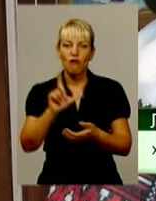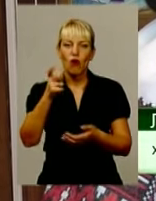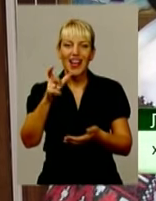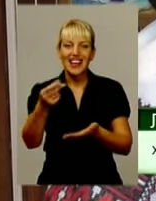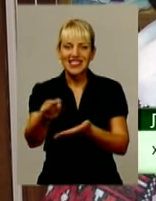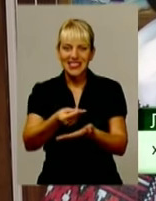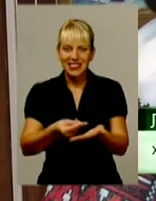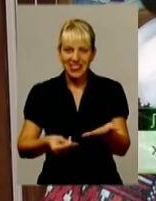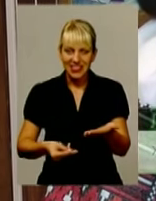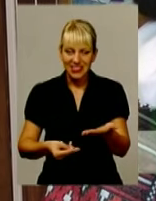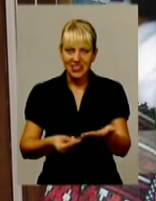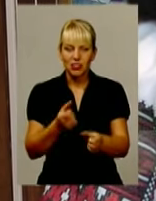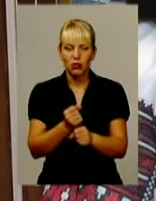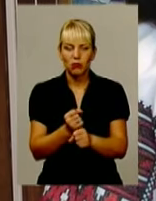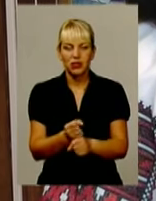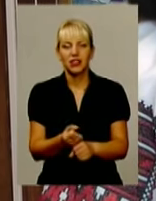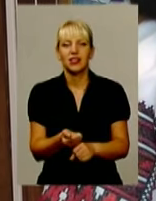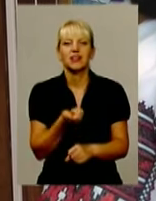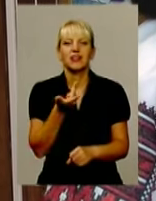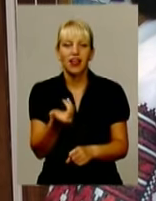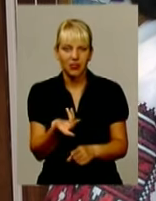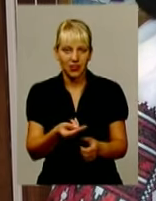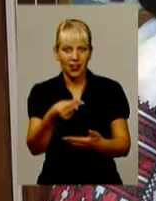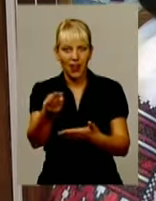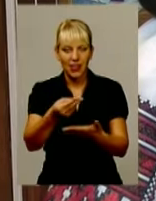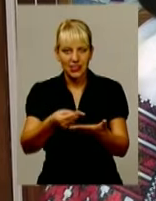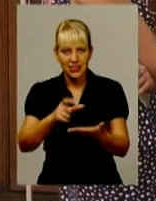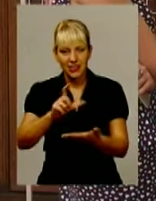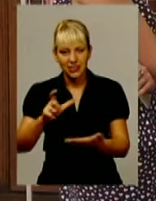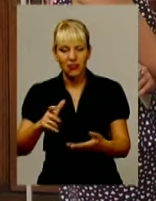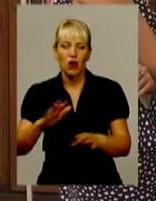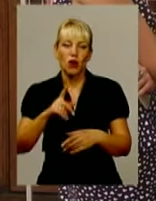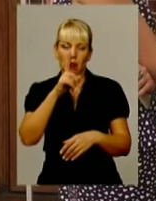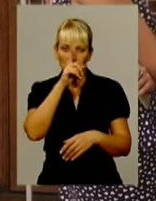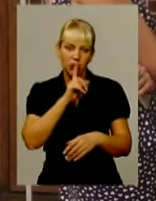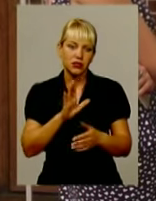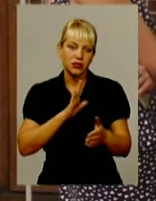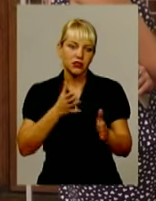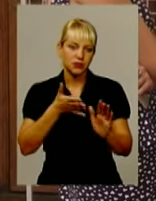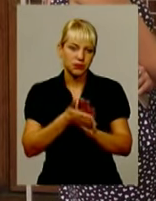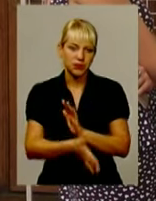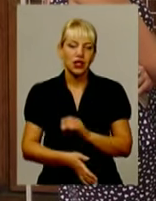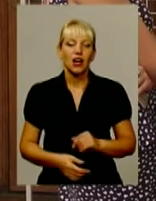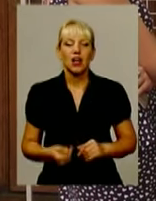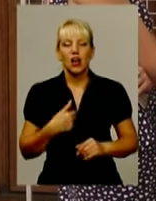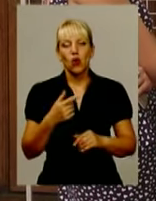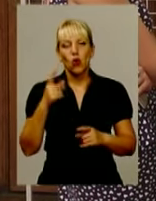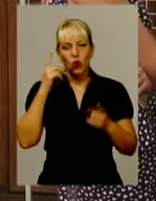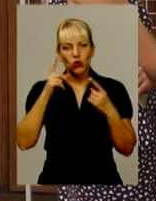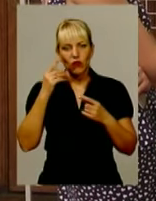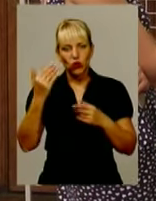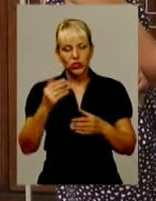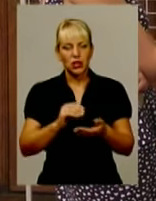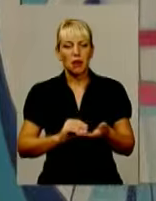декілька ескізів. Це може піти місяць. У творчій біографії Людмили Кубай два десятки